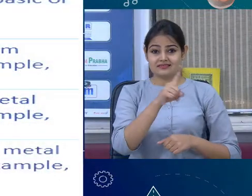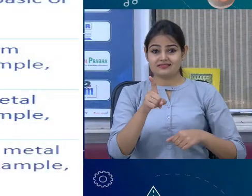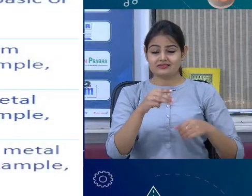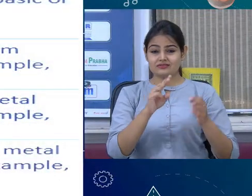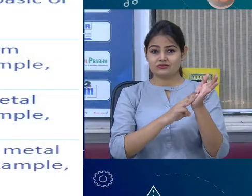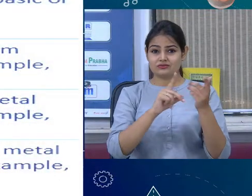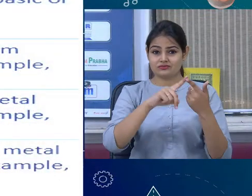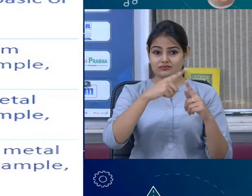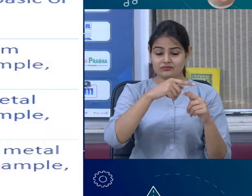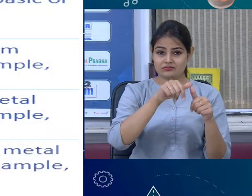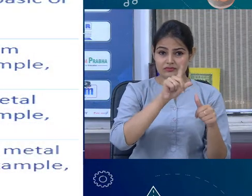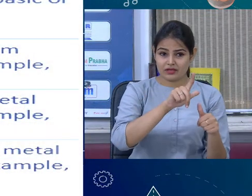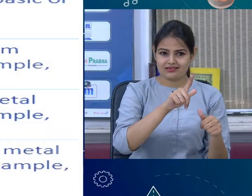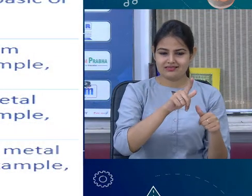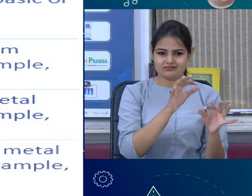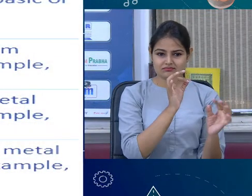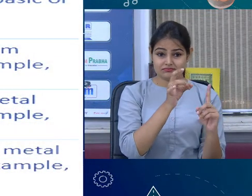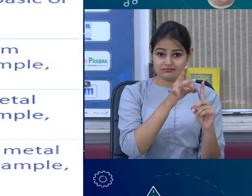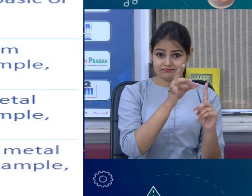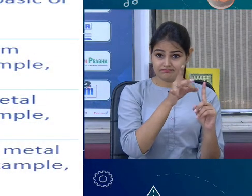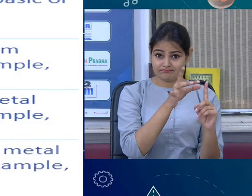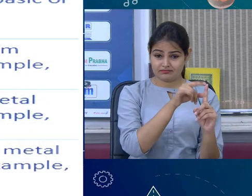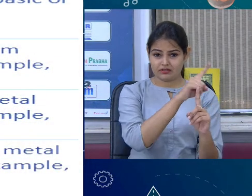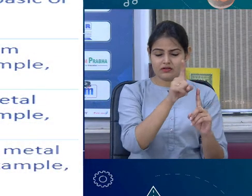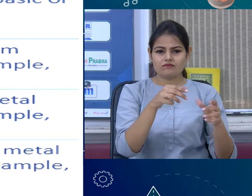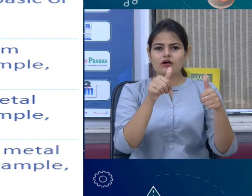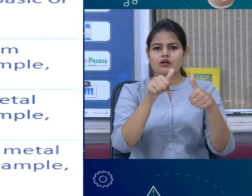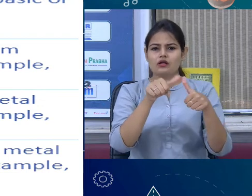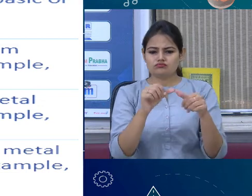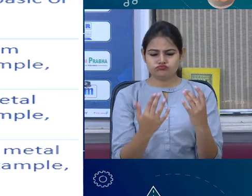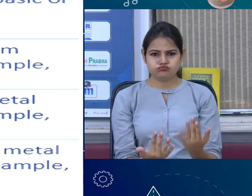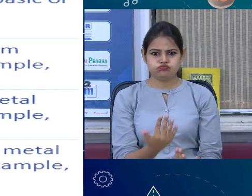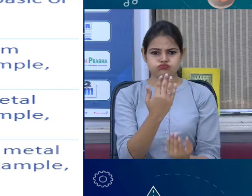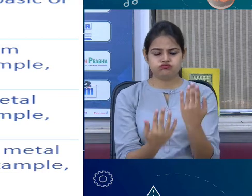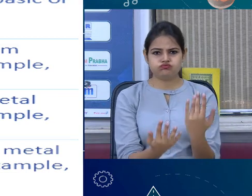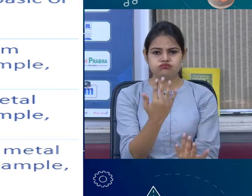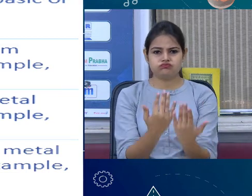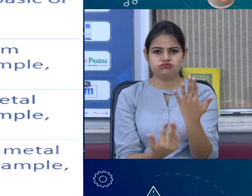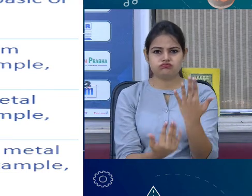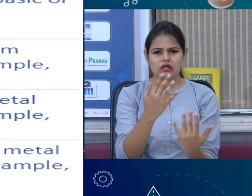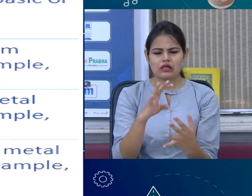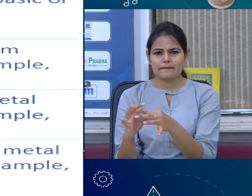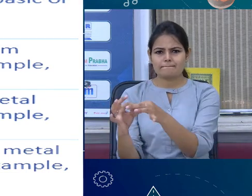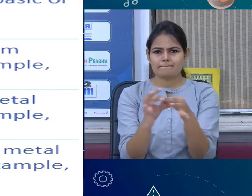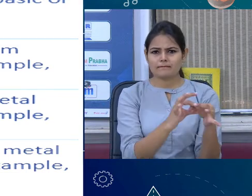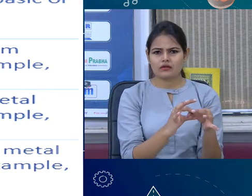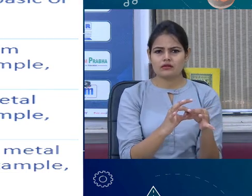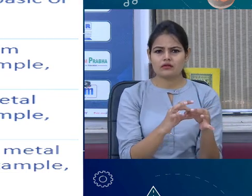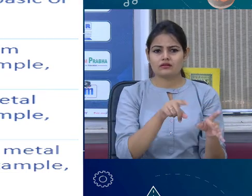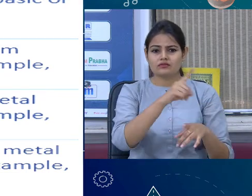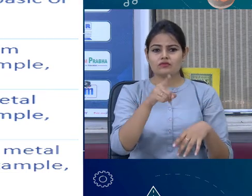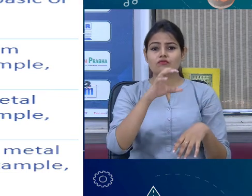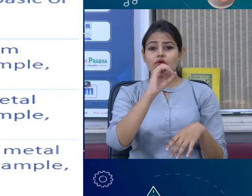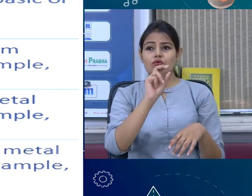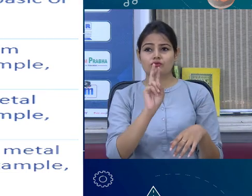oxygen, metal जब acid के साथ रियाक्त करते हैं, तो वो metal salt बनते हैं, metal जब water के साथ रियाक्त करते हैं, तो hydroxide